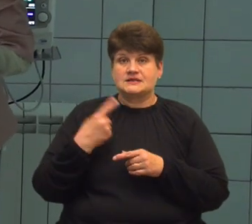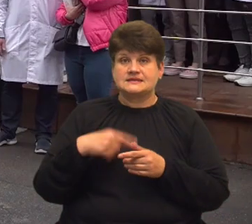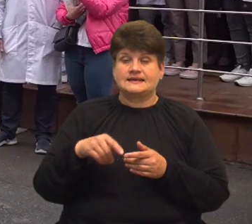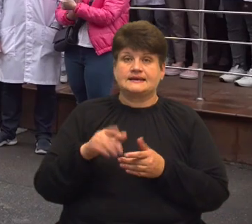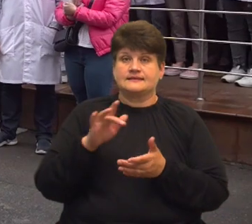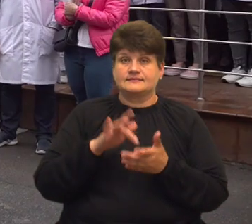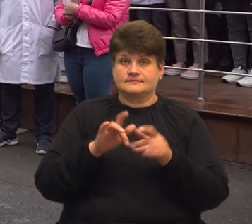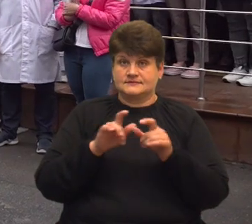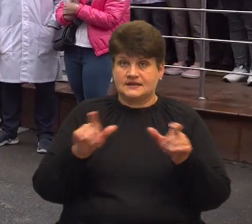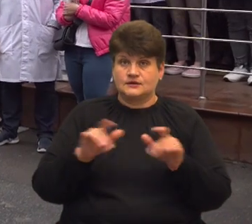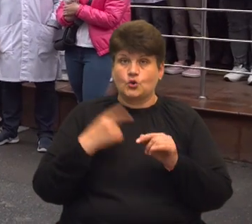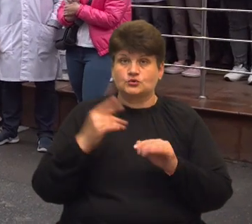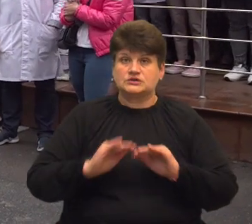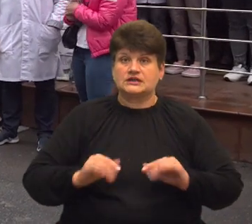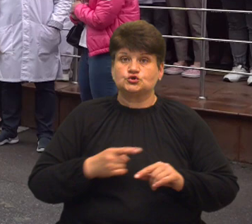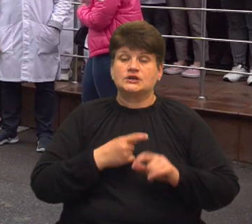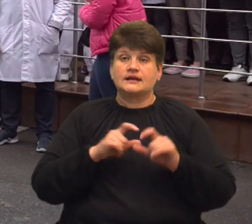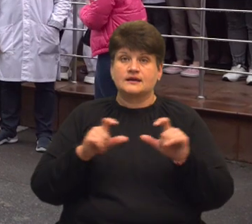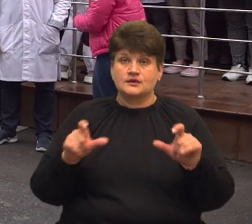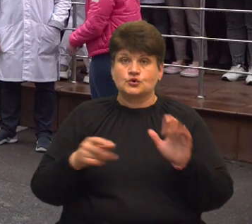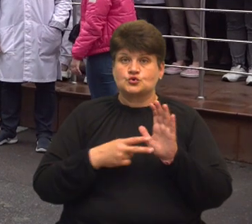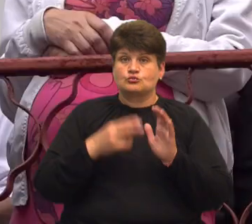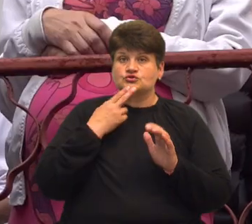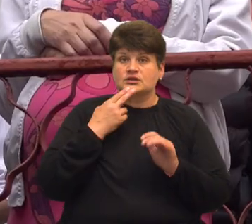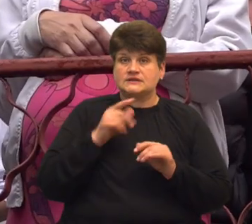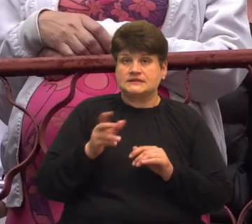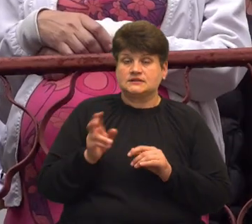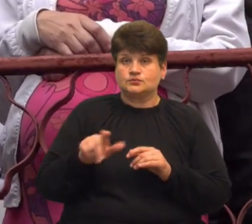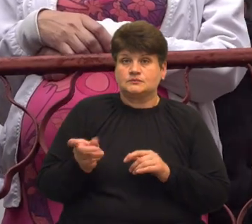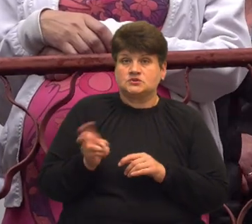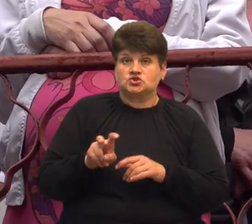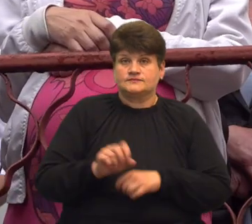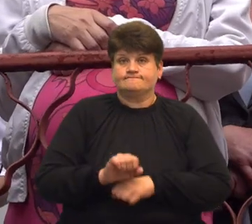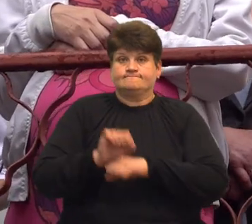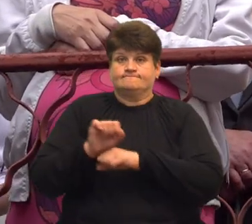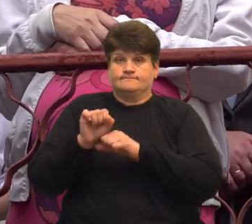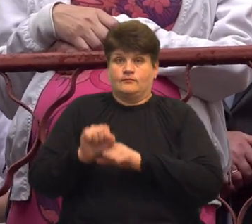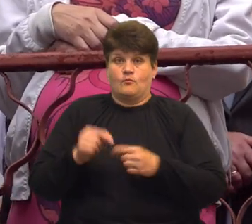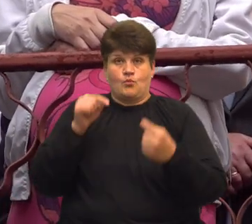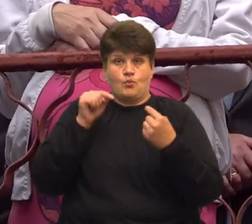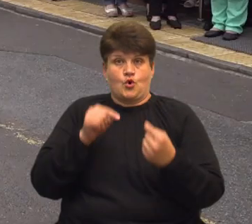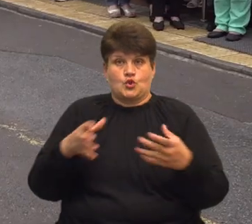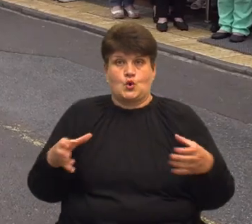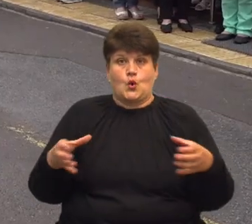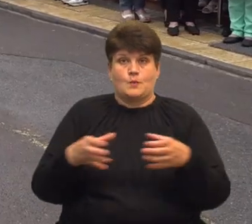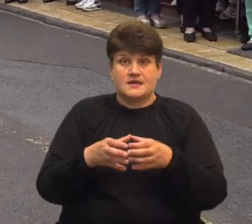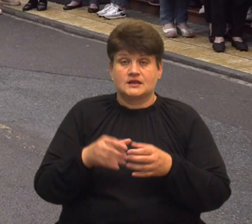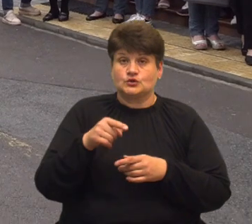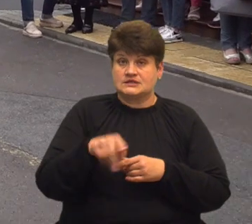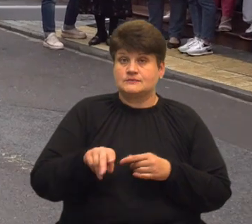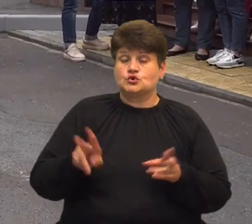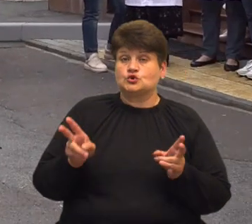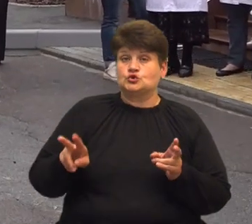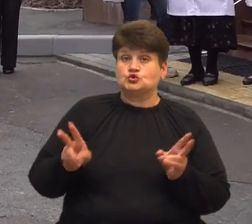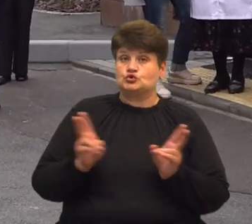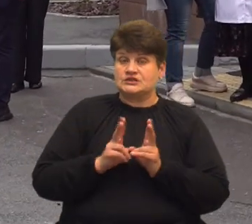лікарню. 7 червня працівники перинатального центру вийшли на мирну акцію проти об'єднання. Тоді з ними зустрілася директорка обласного